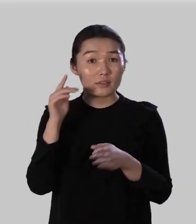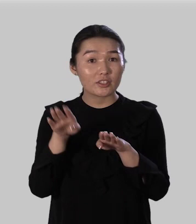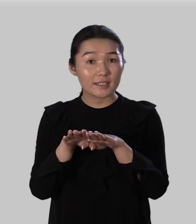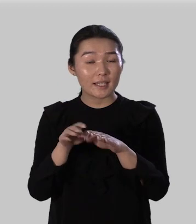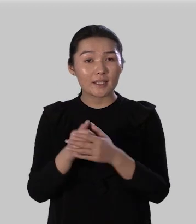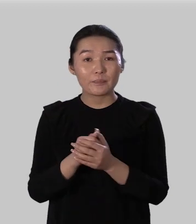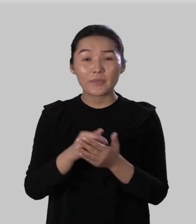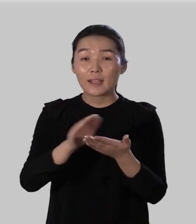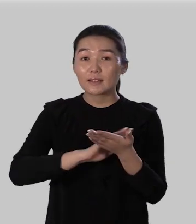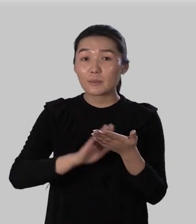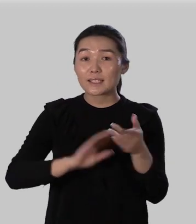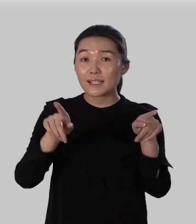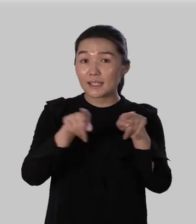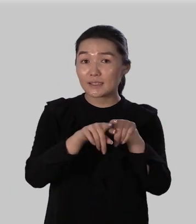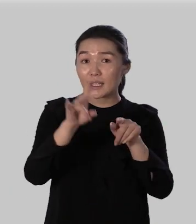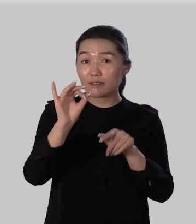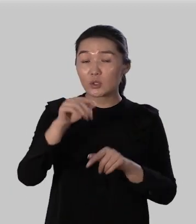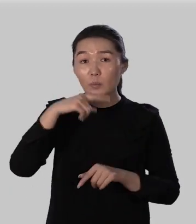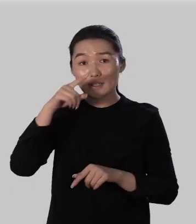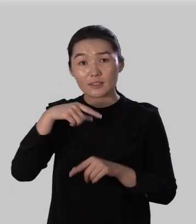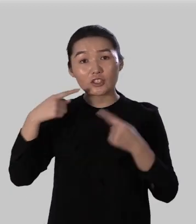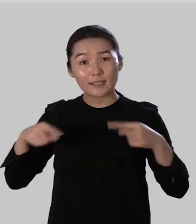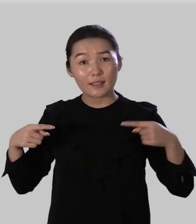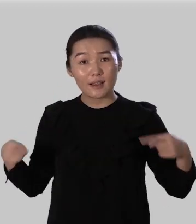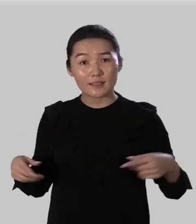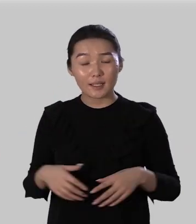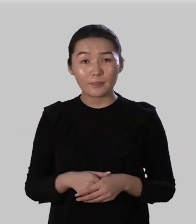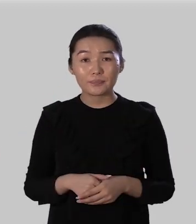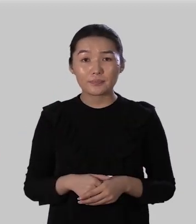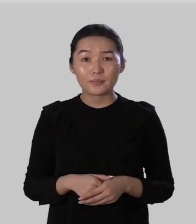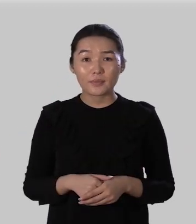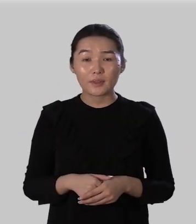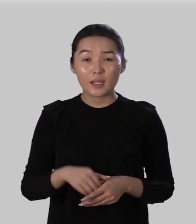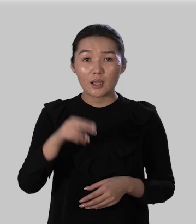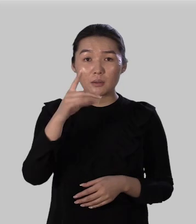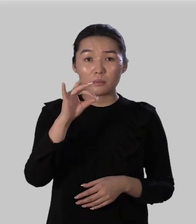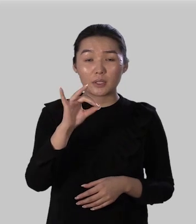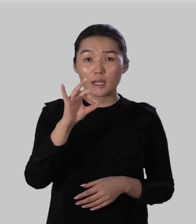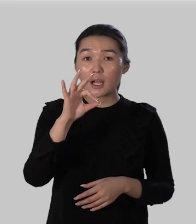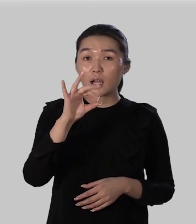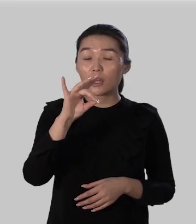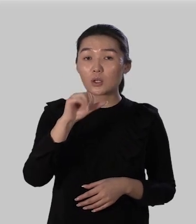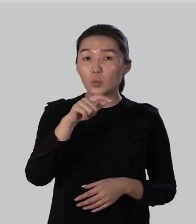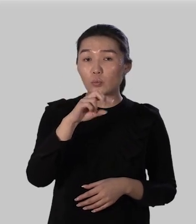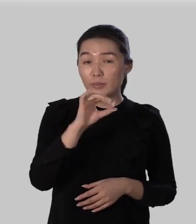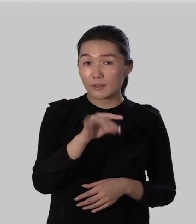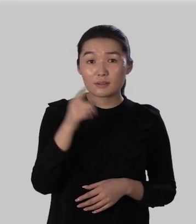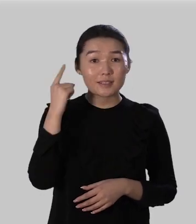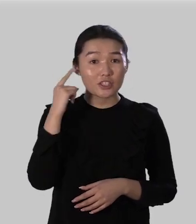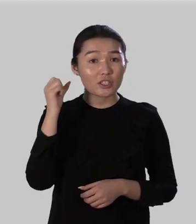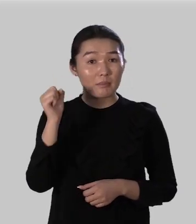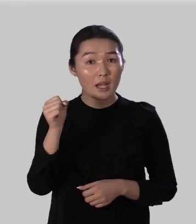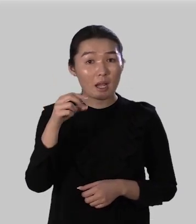написание одинаковое но произношение разное прорубил слышим а